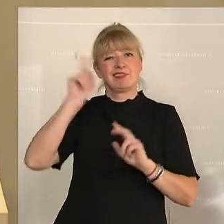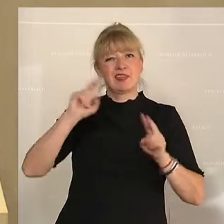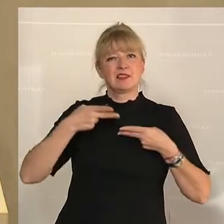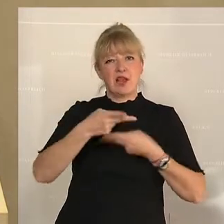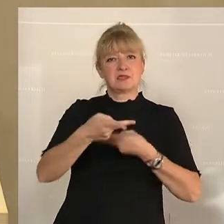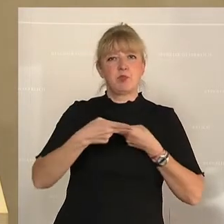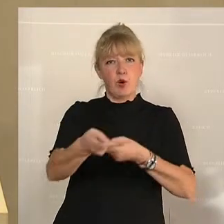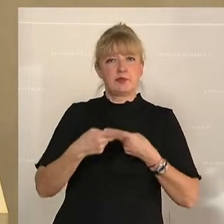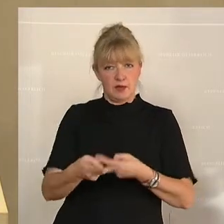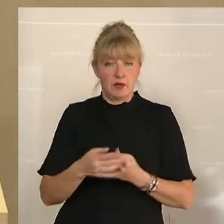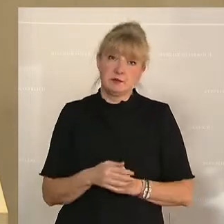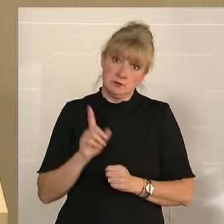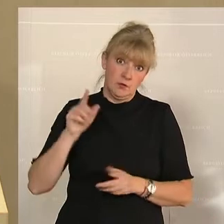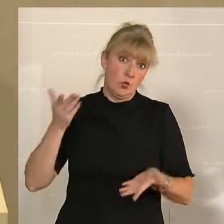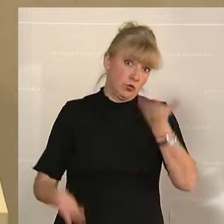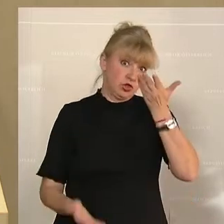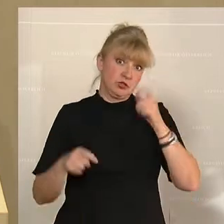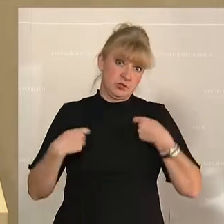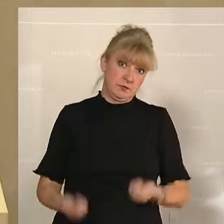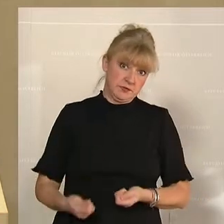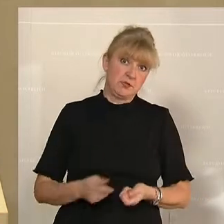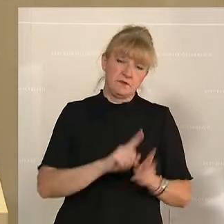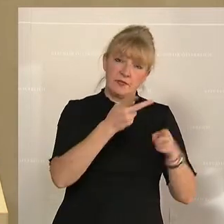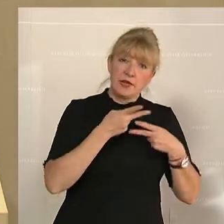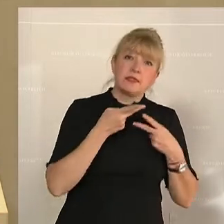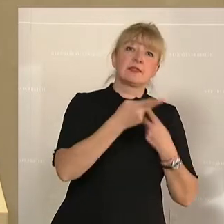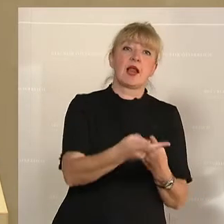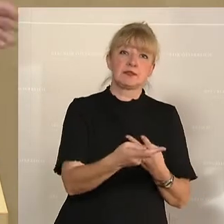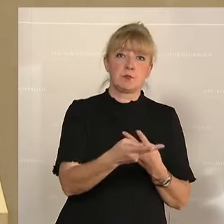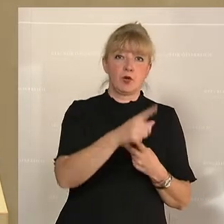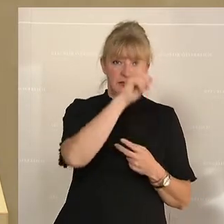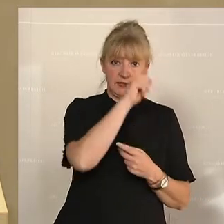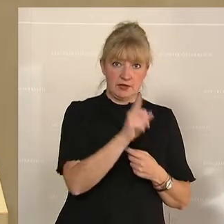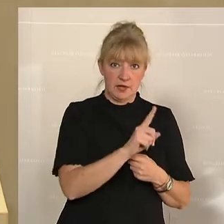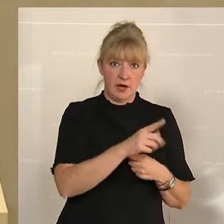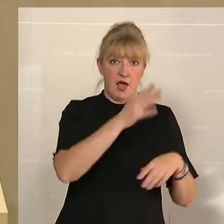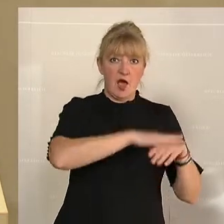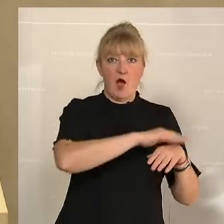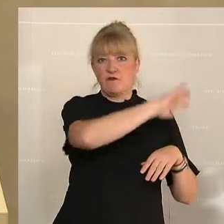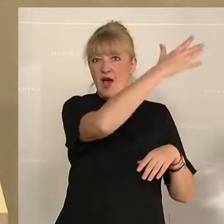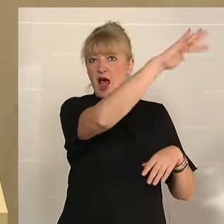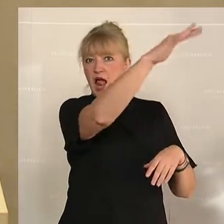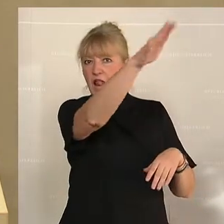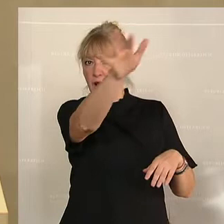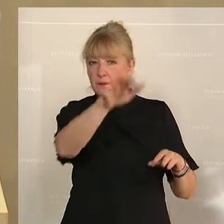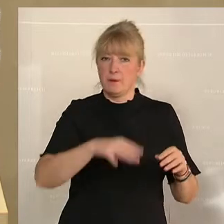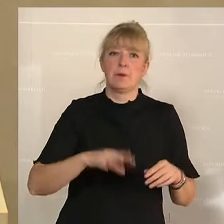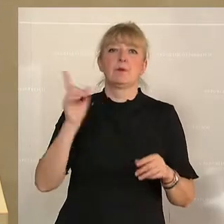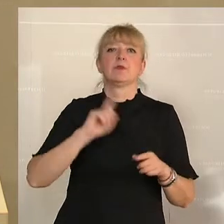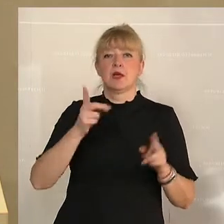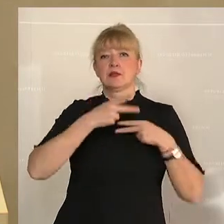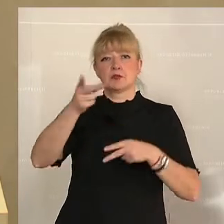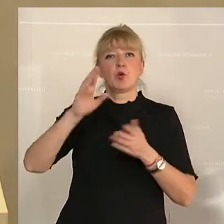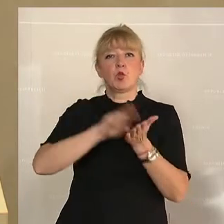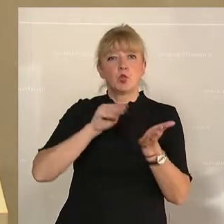muss man klar unterscheiden zwischen Transporten von den Tieren auf die Almen, Transporten von Nutzvieh,